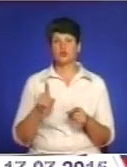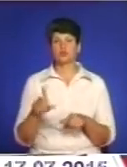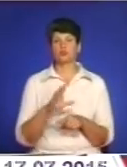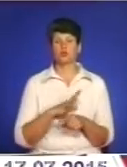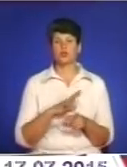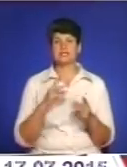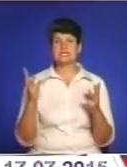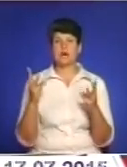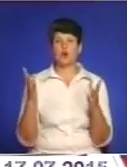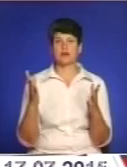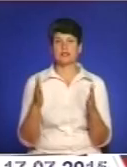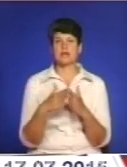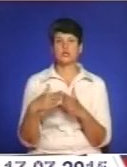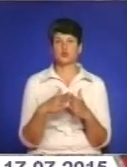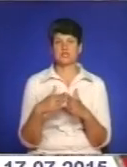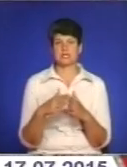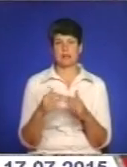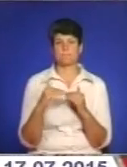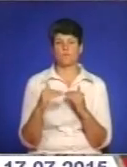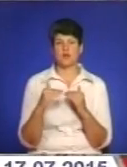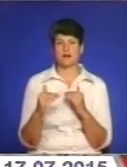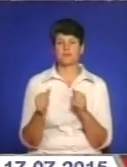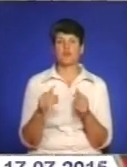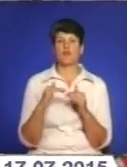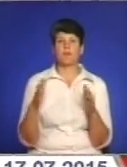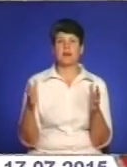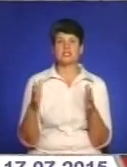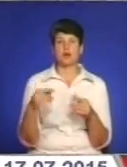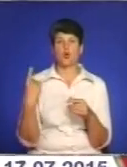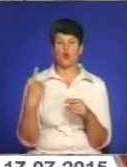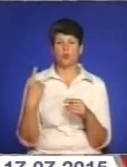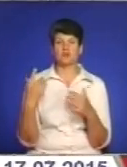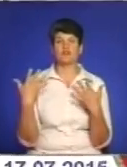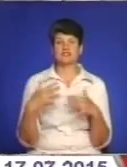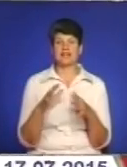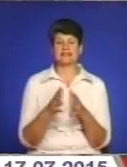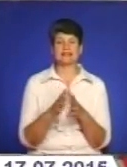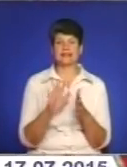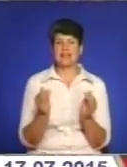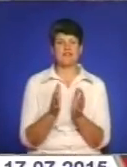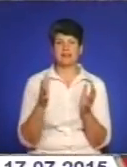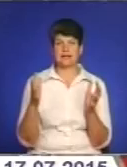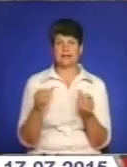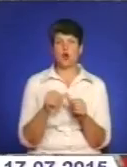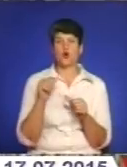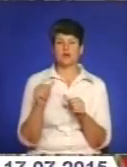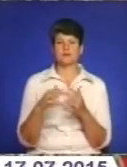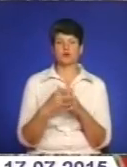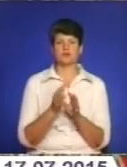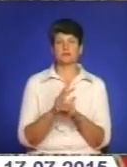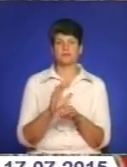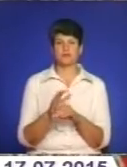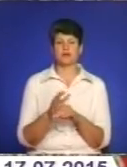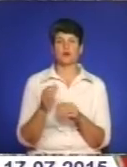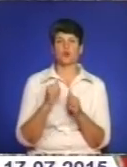загорання на сусідніх полях. В межах області втрати від торішніх пожеж невеликі, однак для окремого аграрія кожна сотня